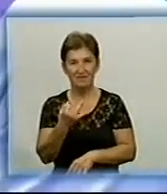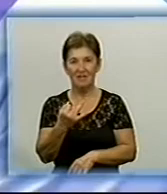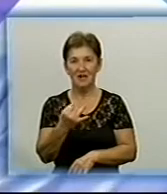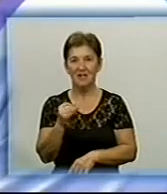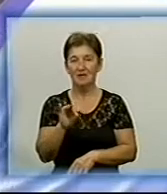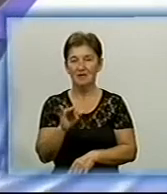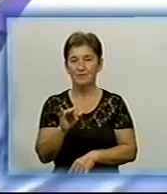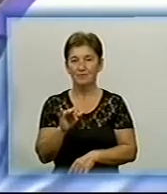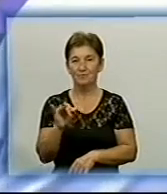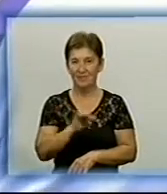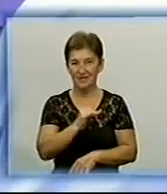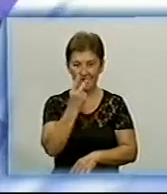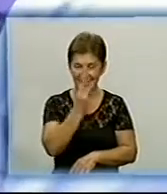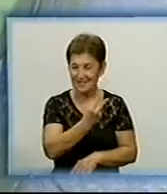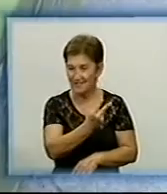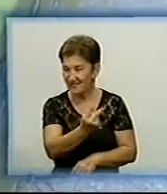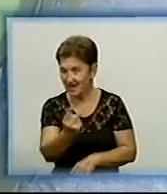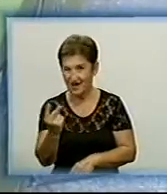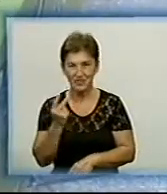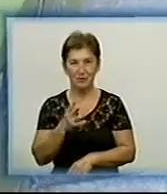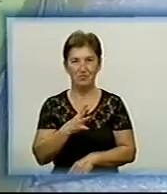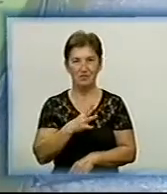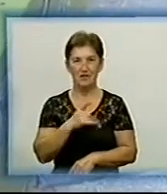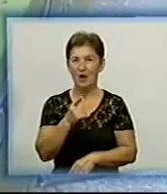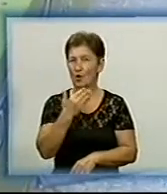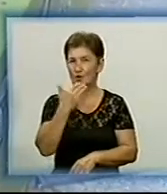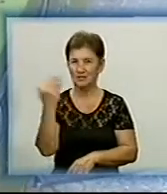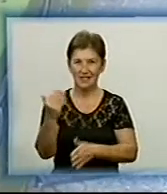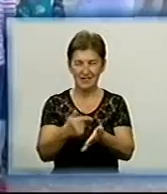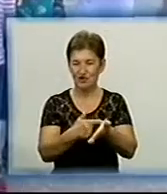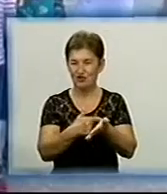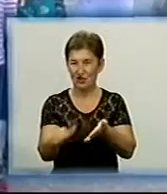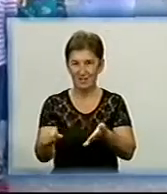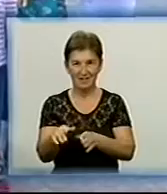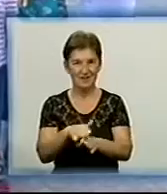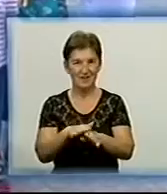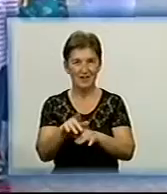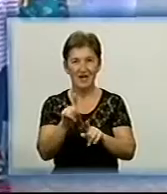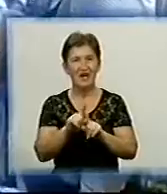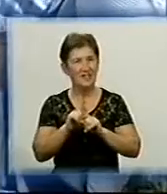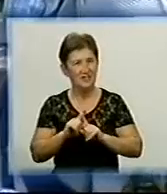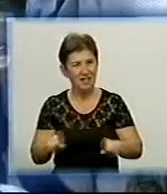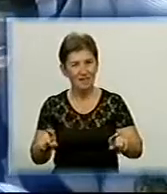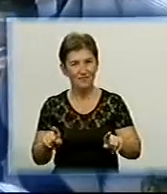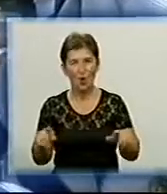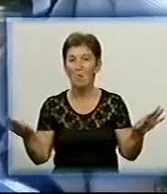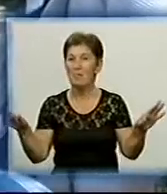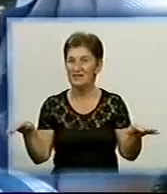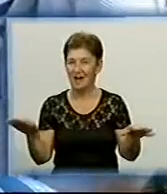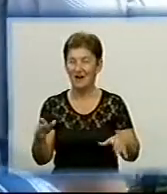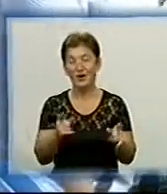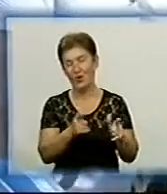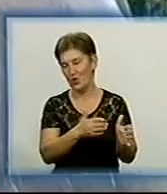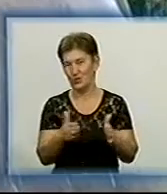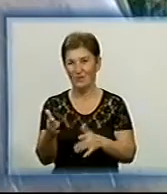роздивлятися було цікаво І от врешті останні штрихи зроблено, кіровоградський дивоптах готовий Дуже красивий,